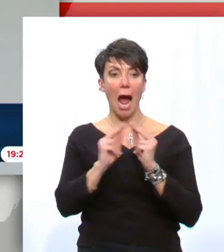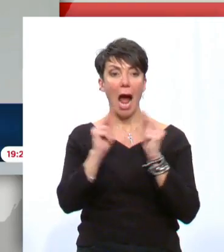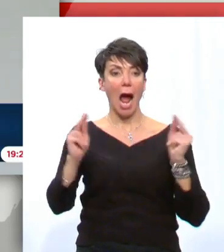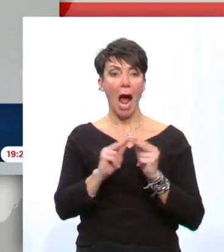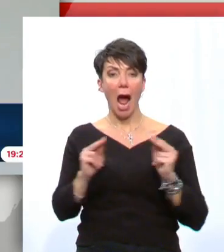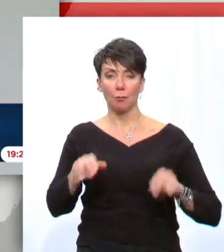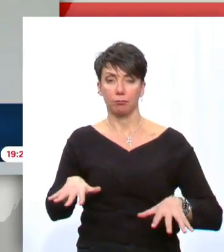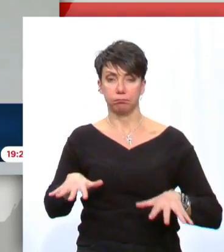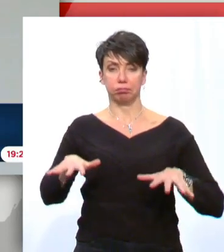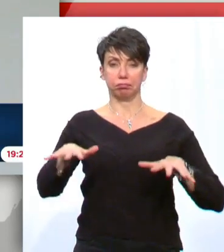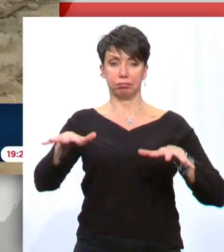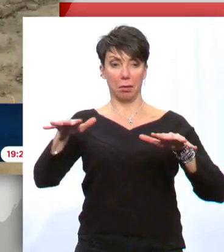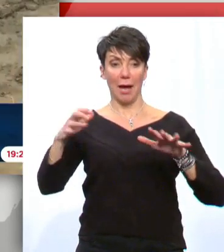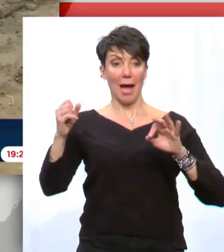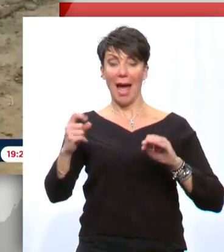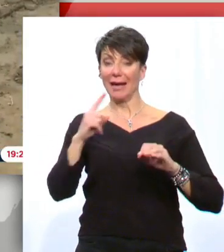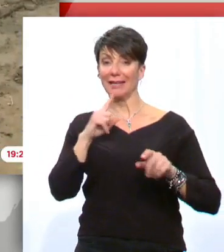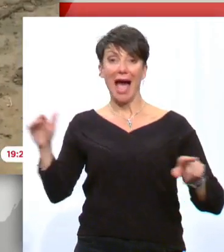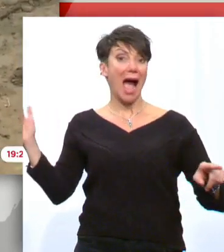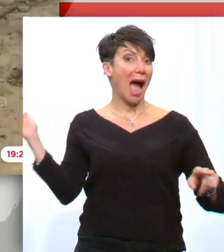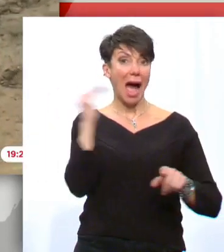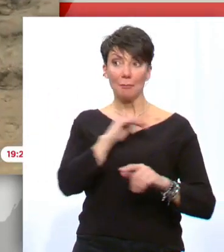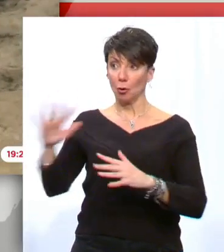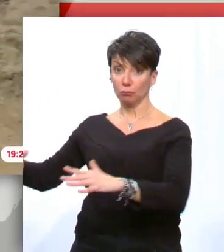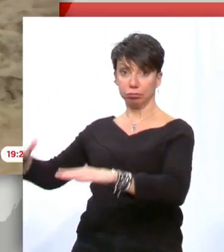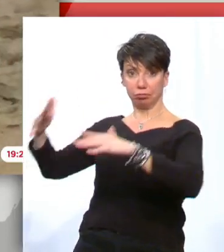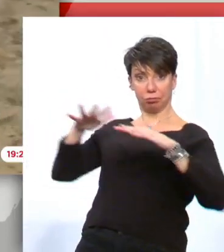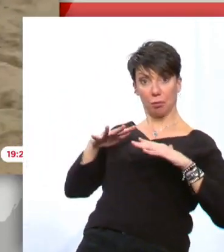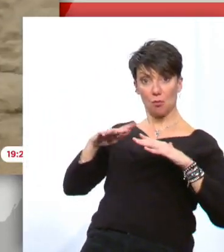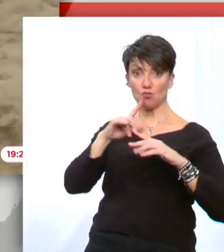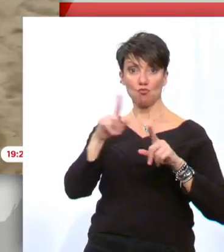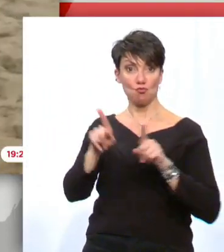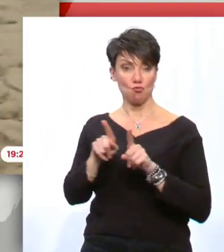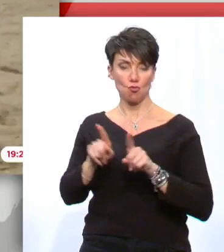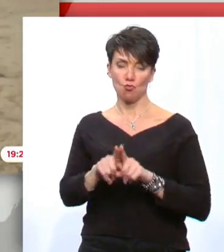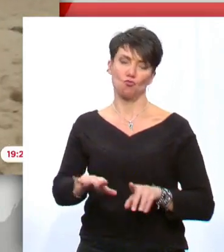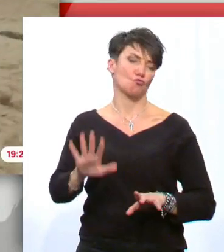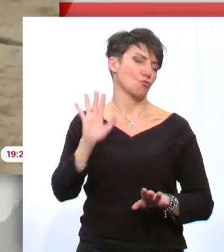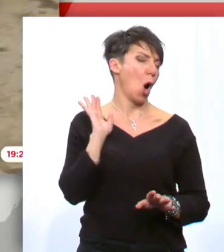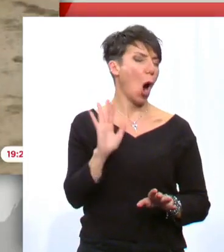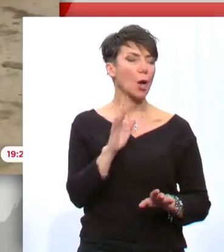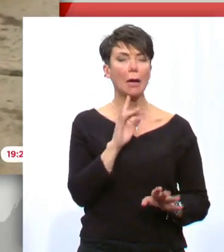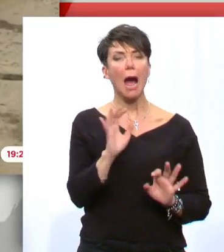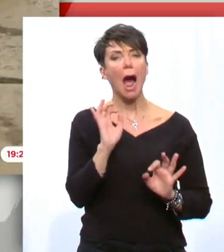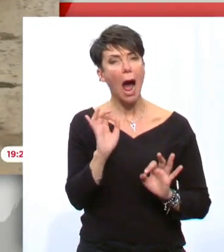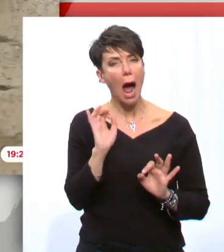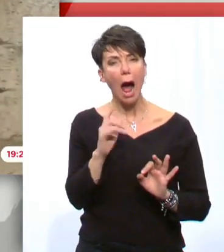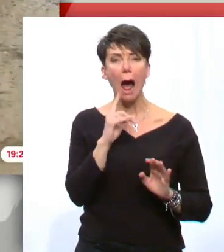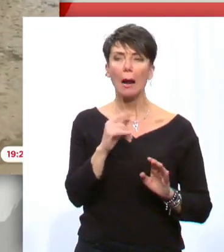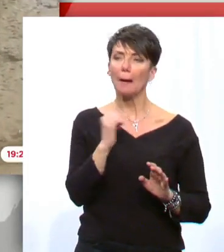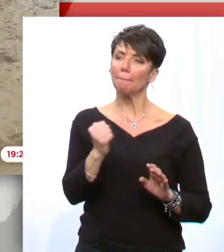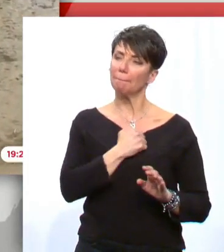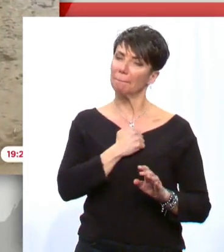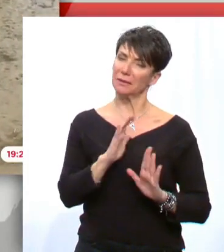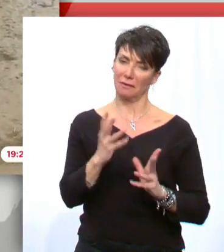λίγο τις άθνες της θάλασσας. Δεν θα επανέθυνουμε άμεσα στα κανονικά επίπεδα, αλλά η τάση θα λέγα είναι αυξητική μέσα στις επόμενες ημέρες.